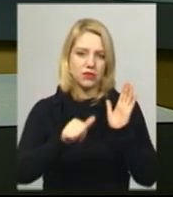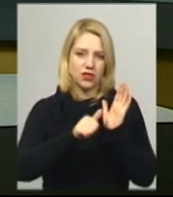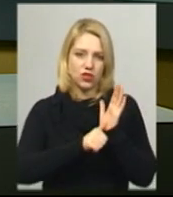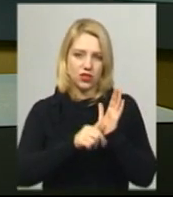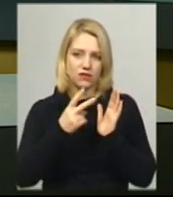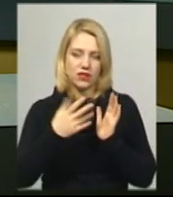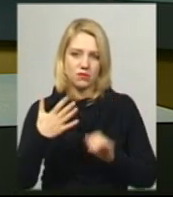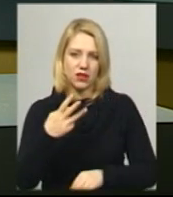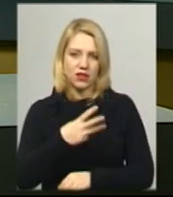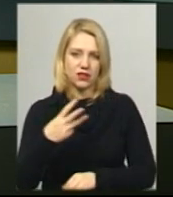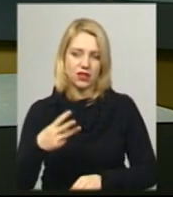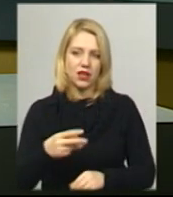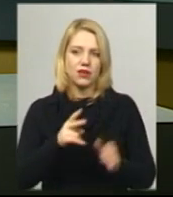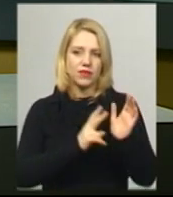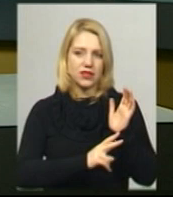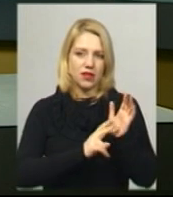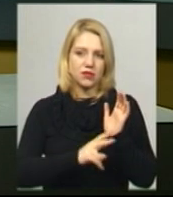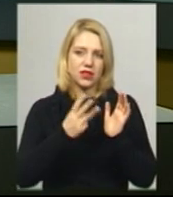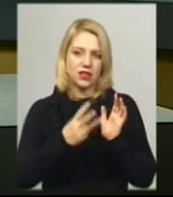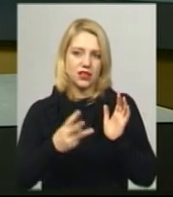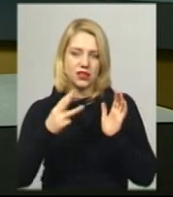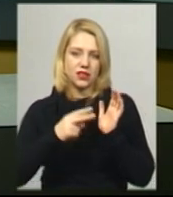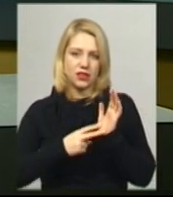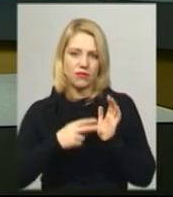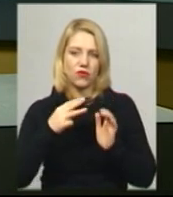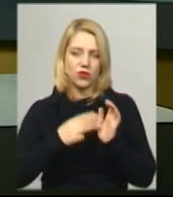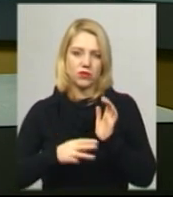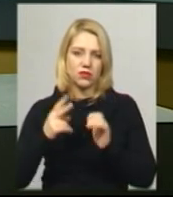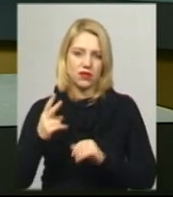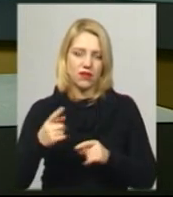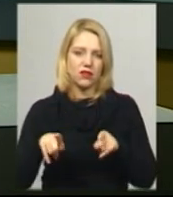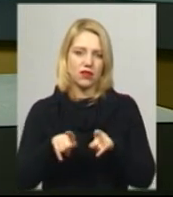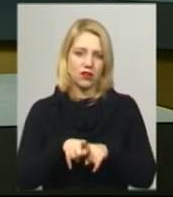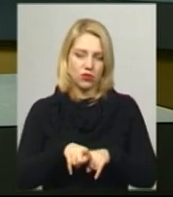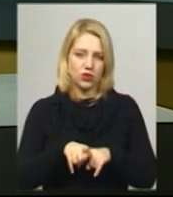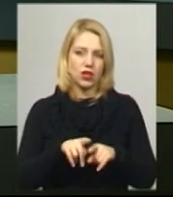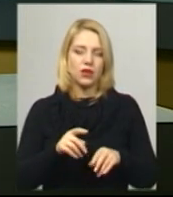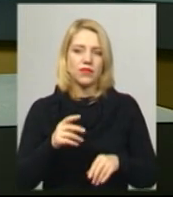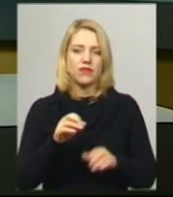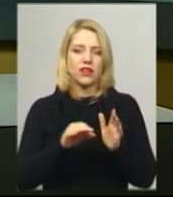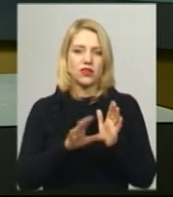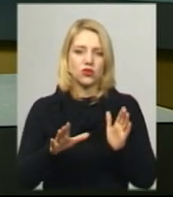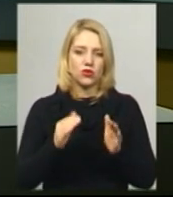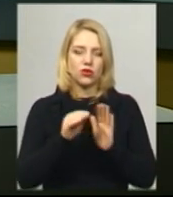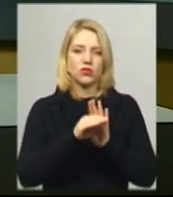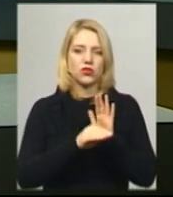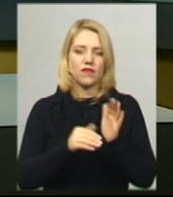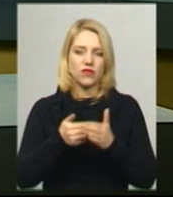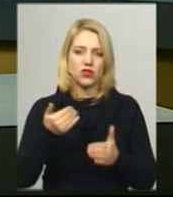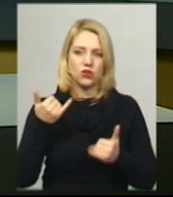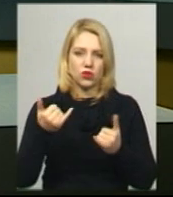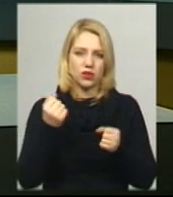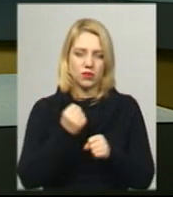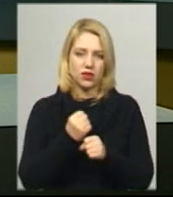33 або 70 37 82. Крім того, додає Наталя Воронка, в електронному режимі від сьогодні працює